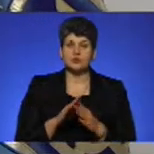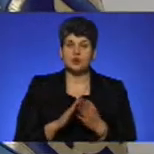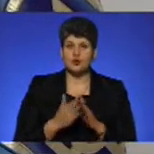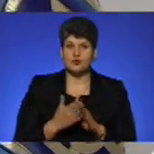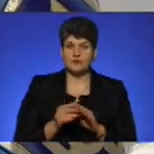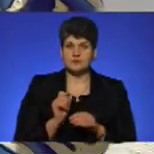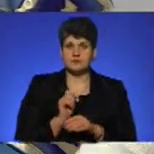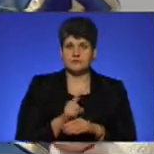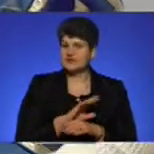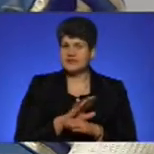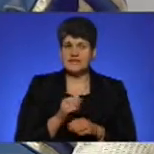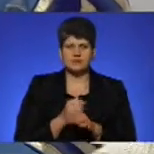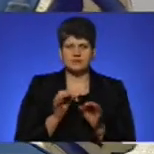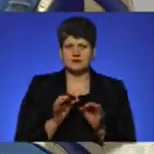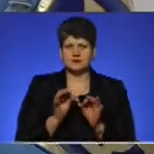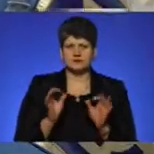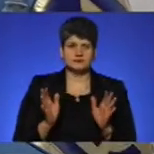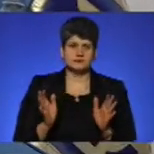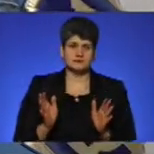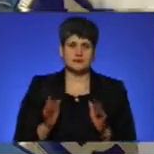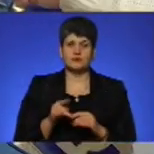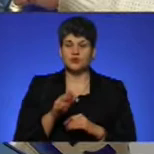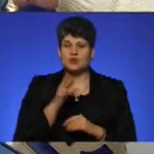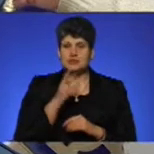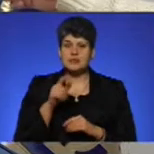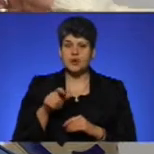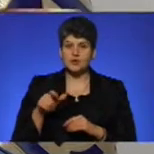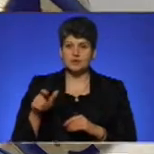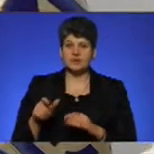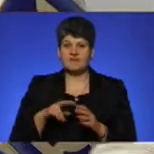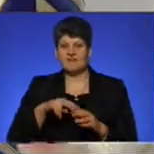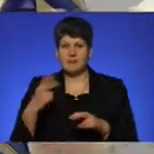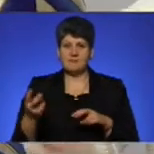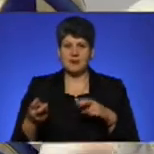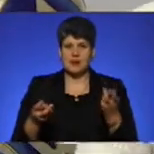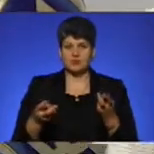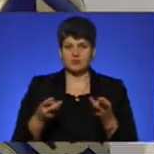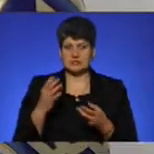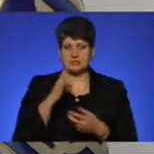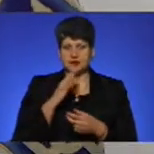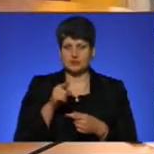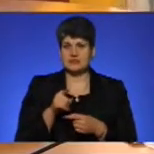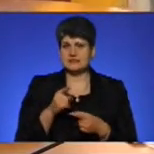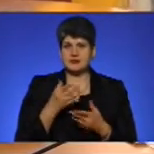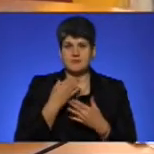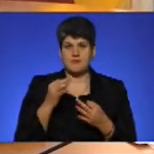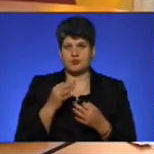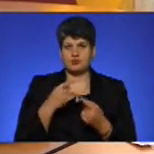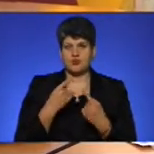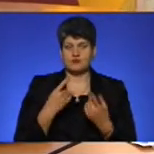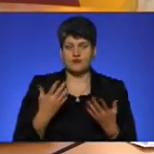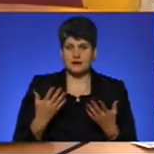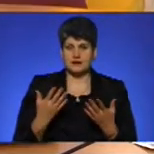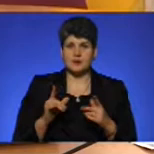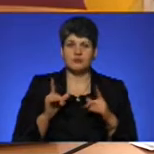поставили. Вони не зробили абсолютно нічого. В той час, як люди випадають з маршруту, тому з ними взагалі нема про що розмовляти. Проїзд у міських